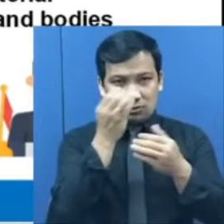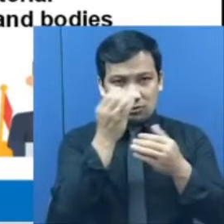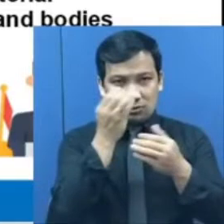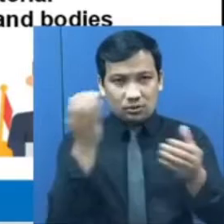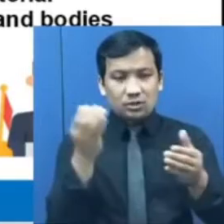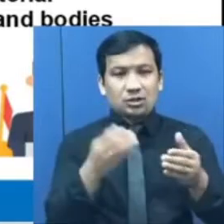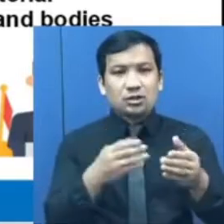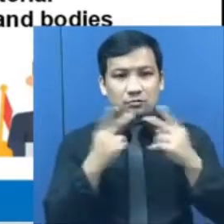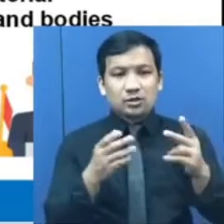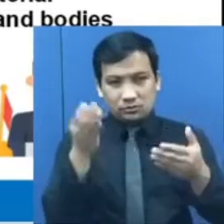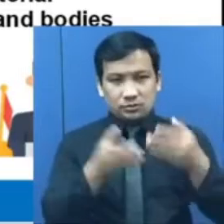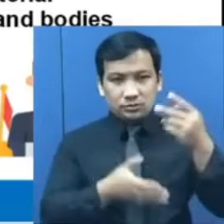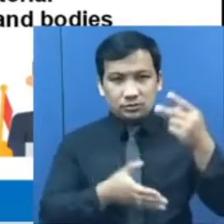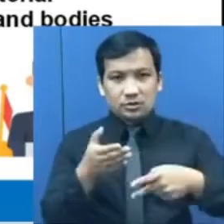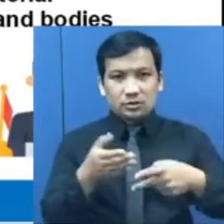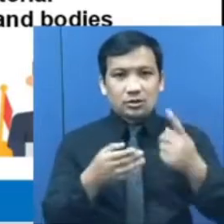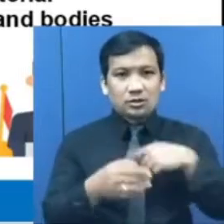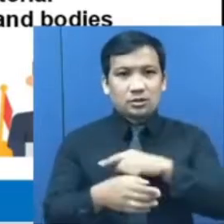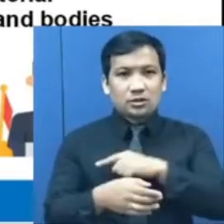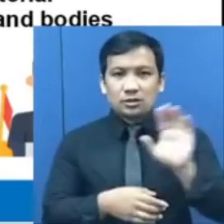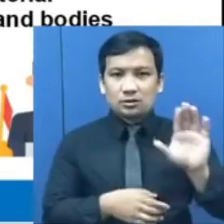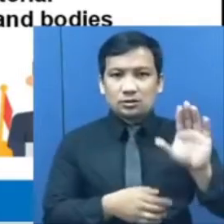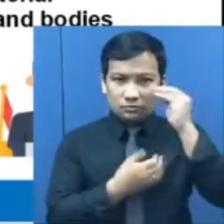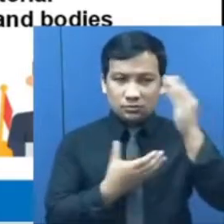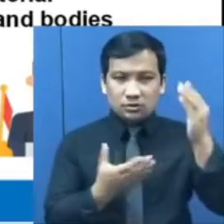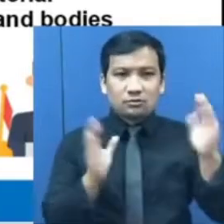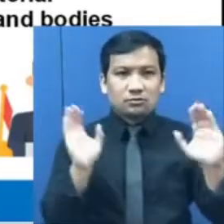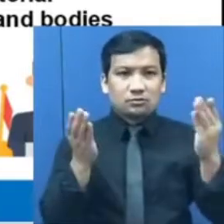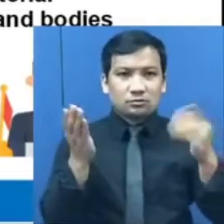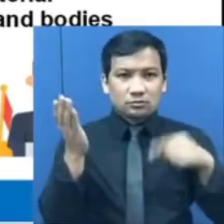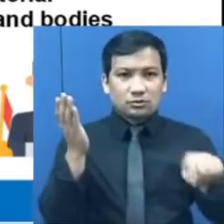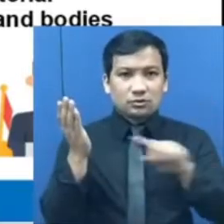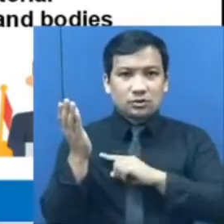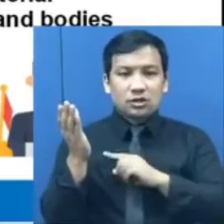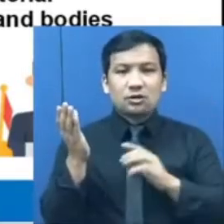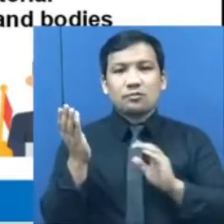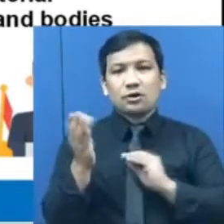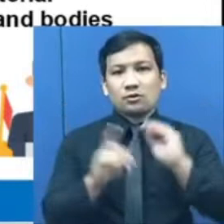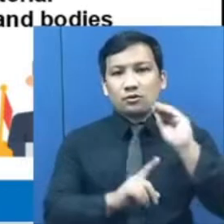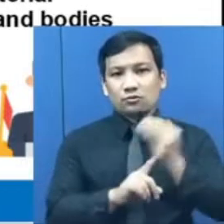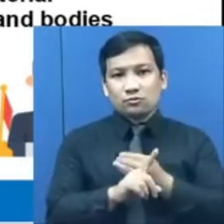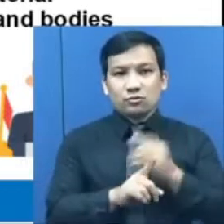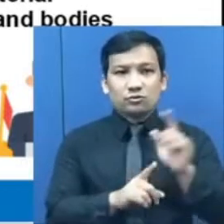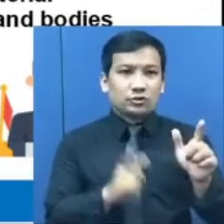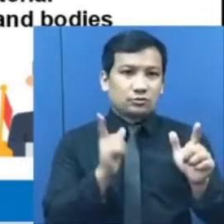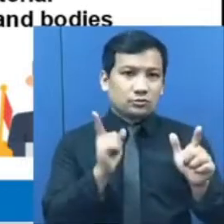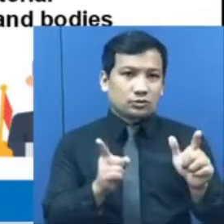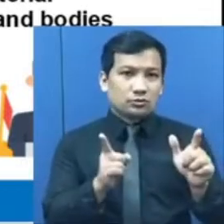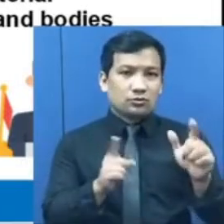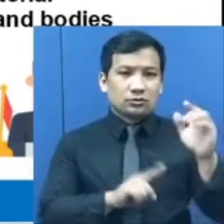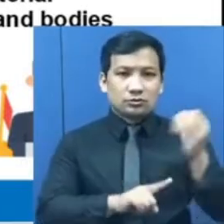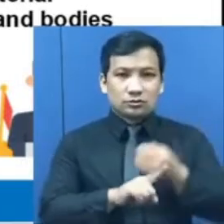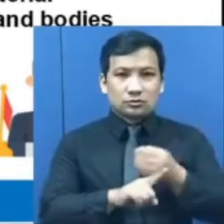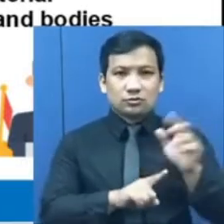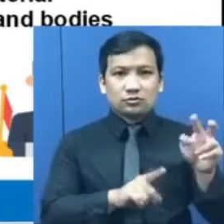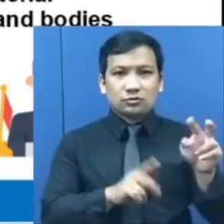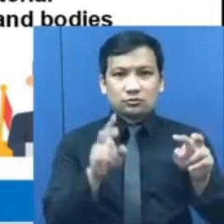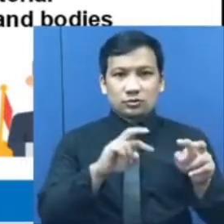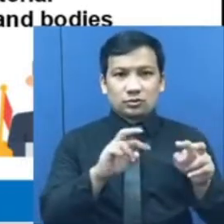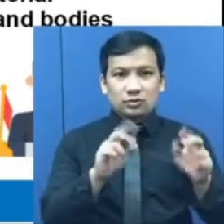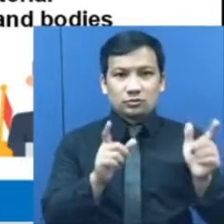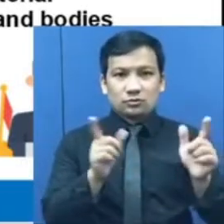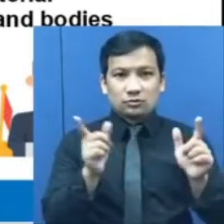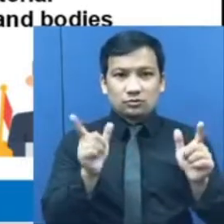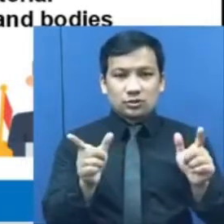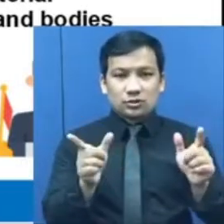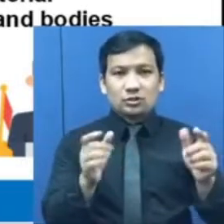bilang ng may trabaho o negosyo kumpara ang Oktober 2021 sa Oktober 2020 ay ang